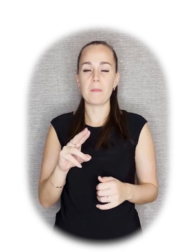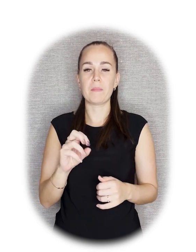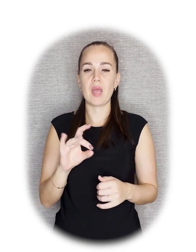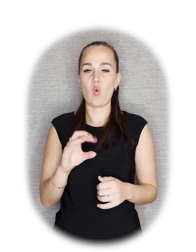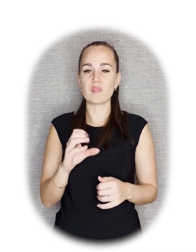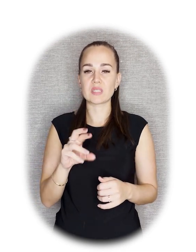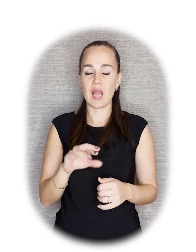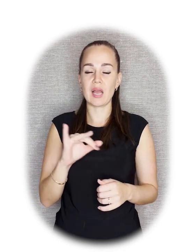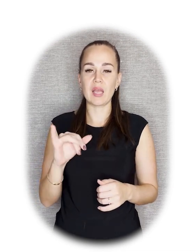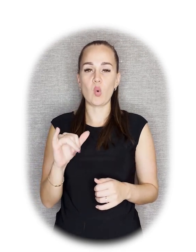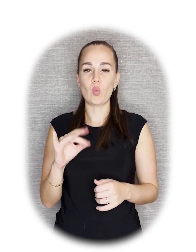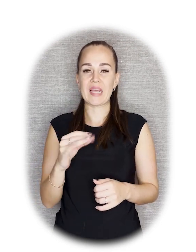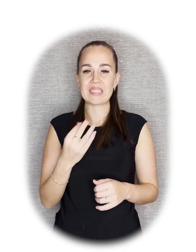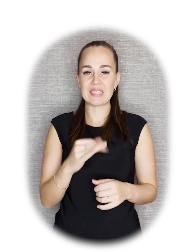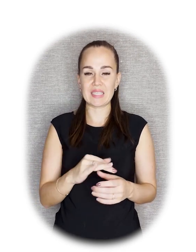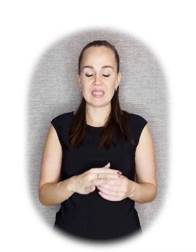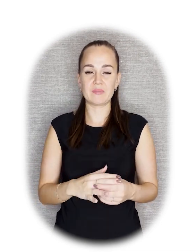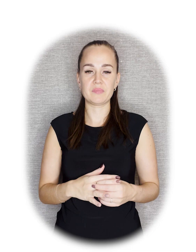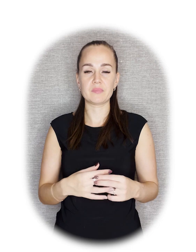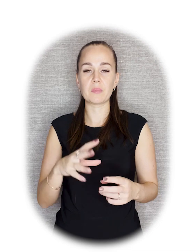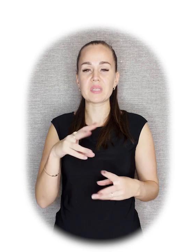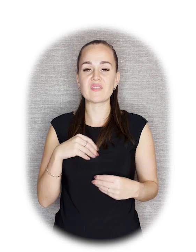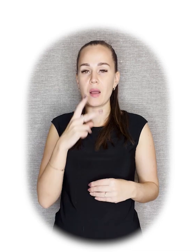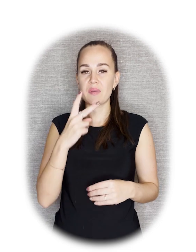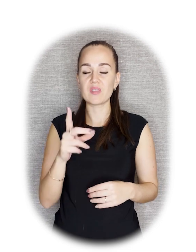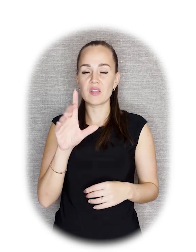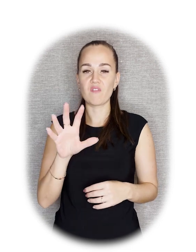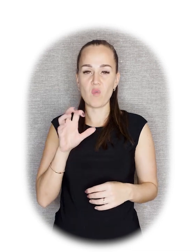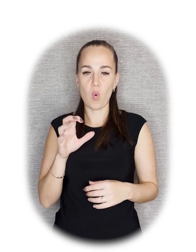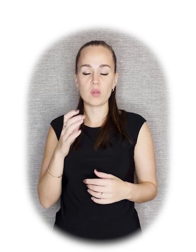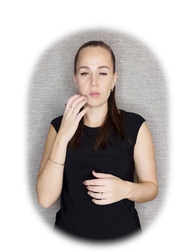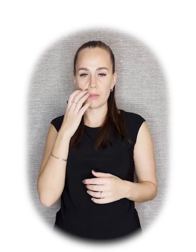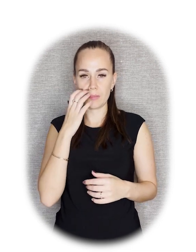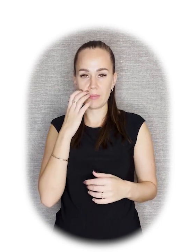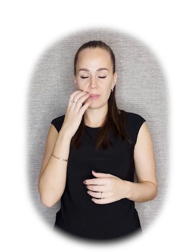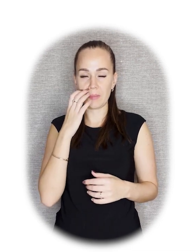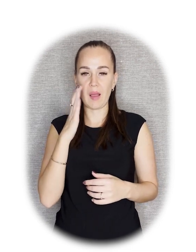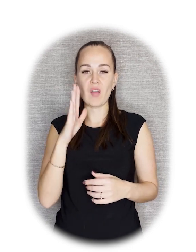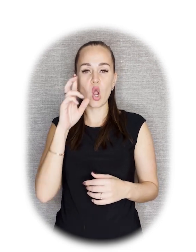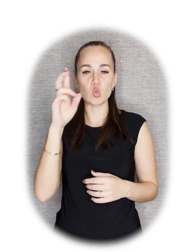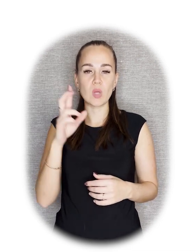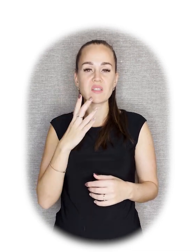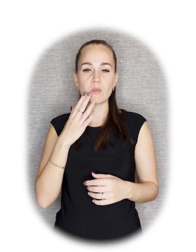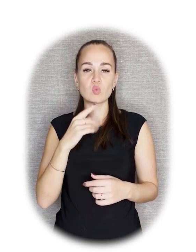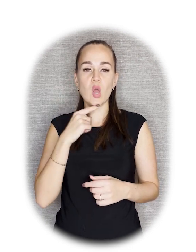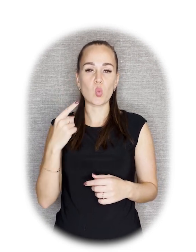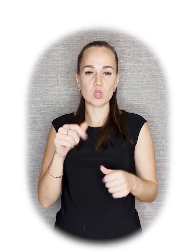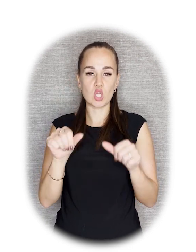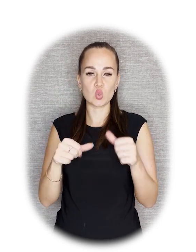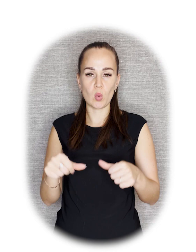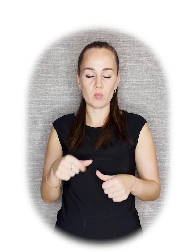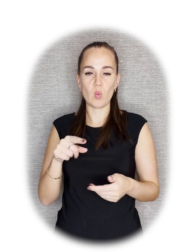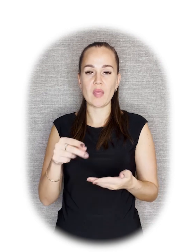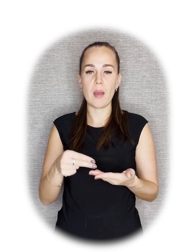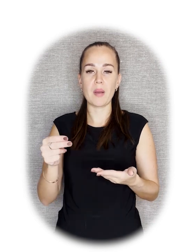Урицкому. Мы с вами видим фотографию, которая в фототеке Государственного музея городской